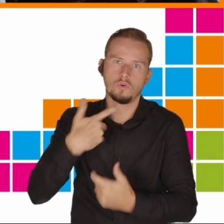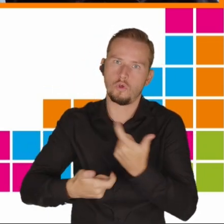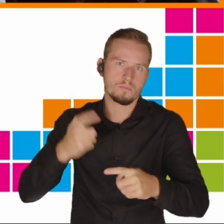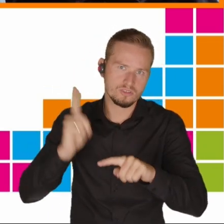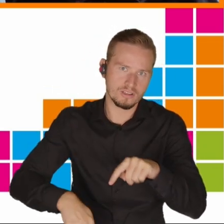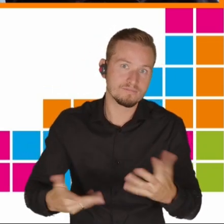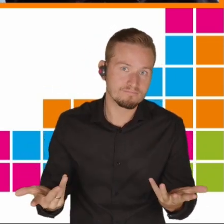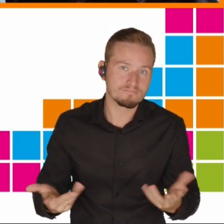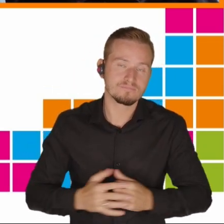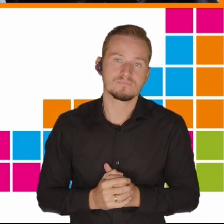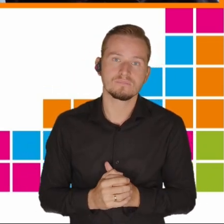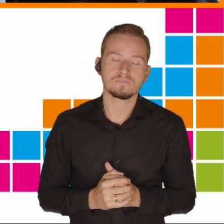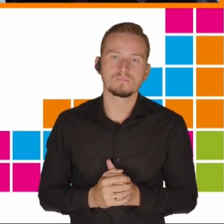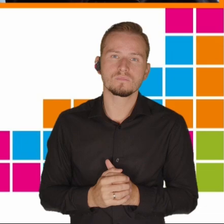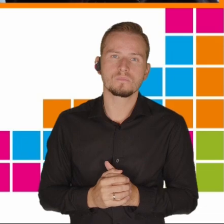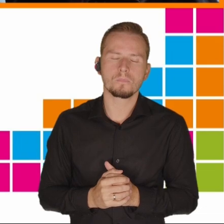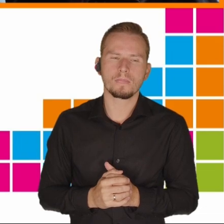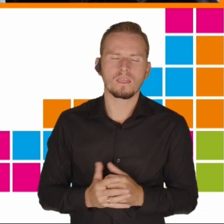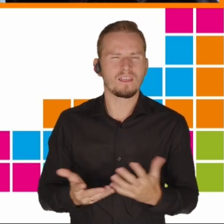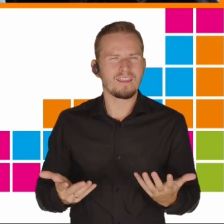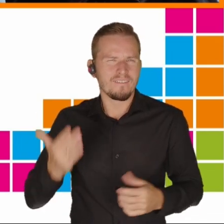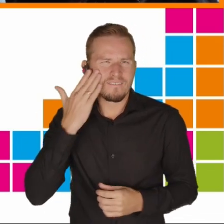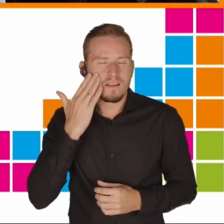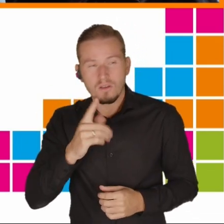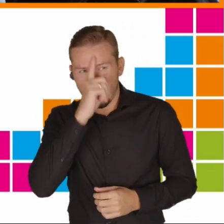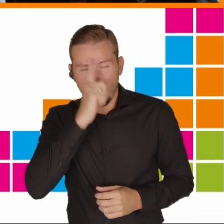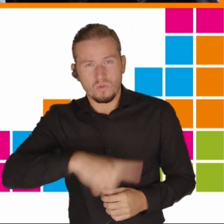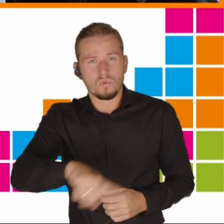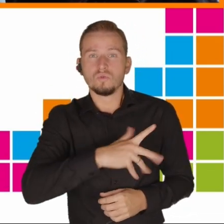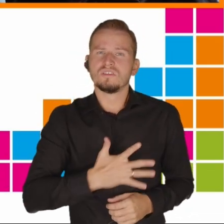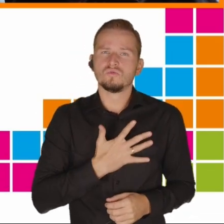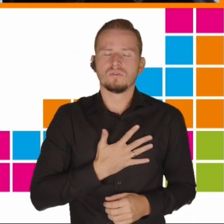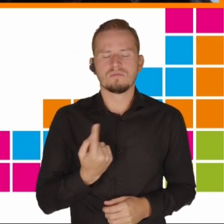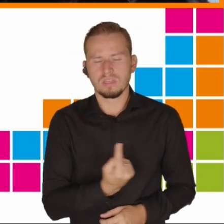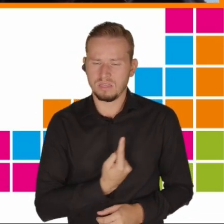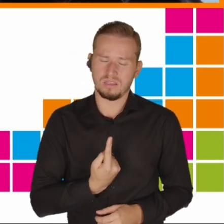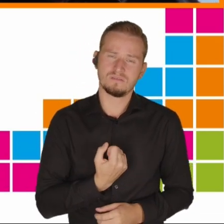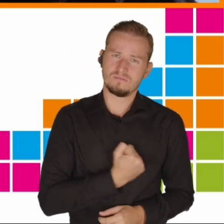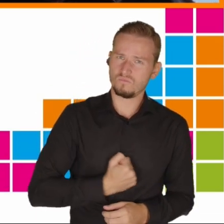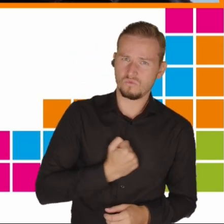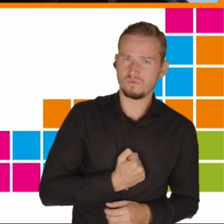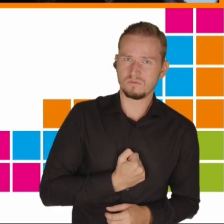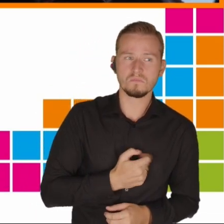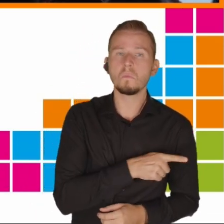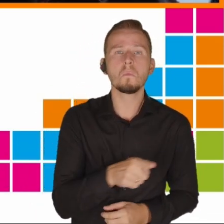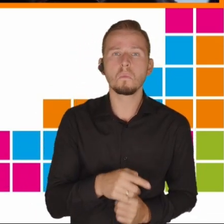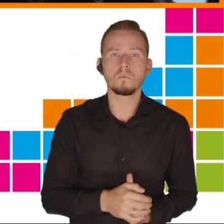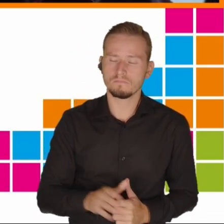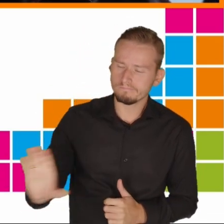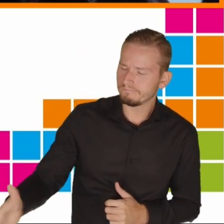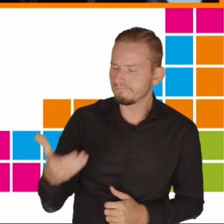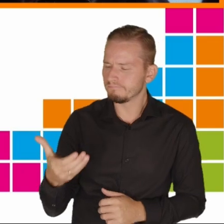Wiem, że kiedy ludzie czują się samotni, smutni, sięgają po telefon, po media